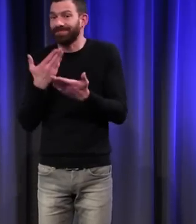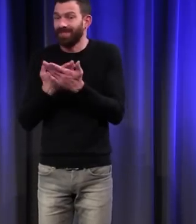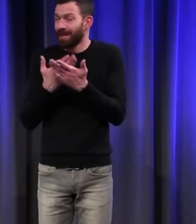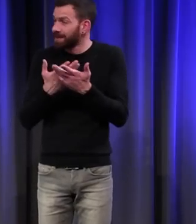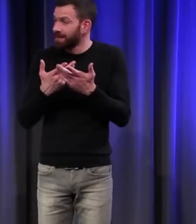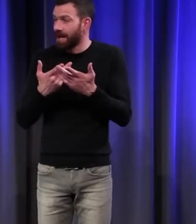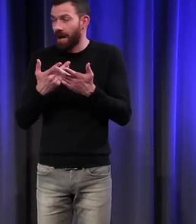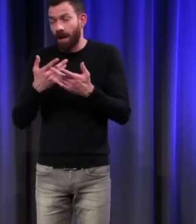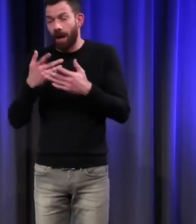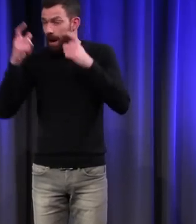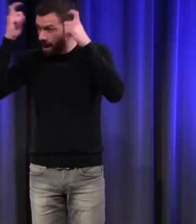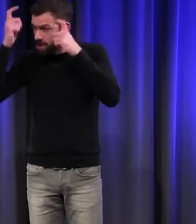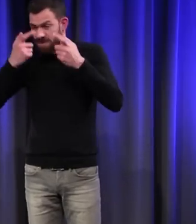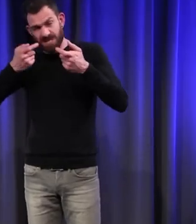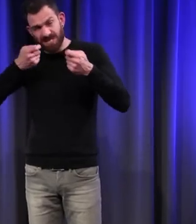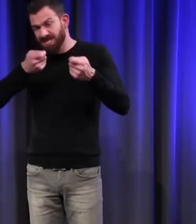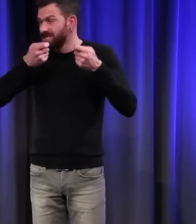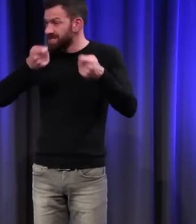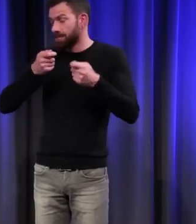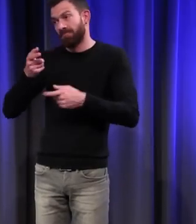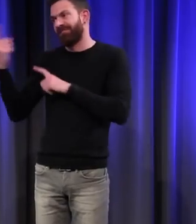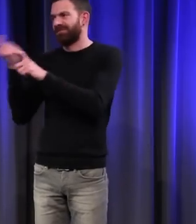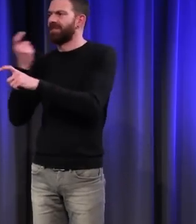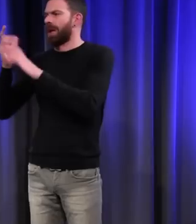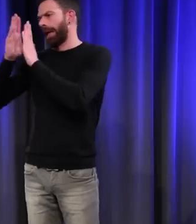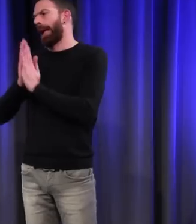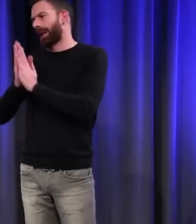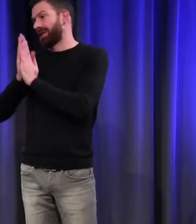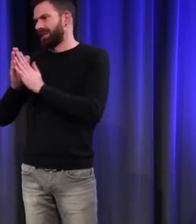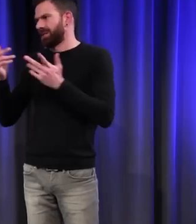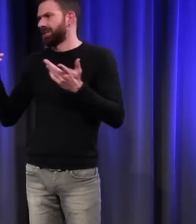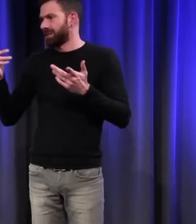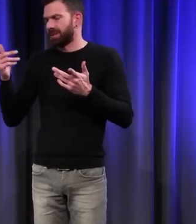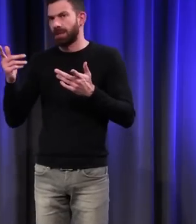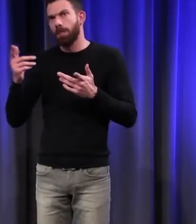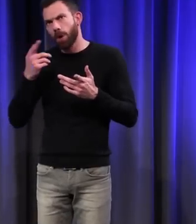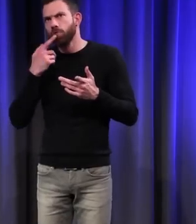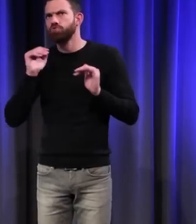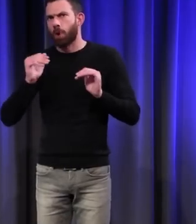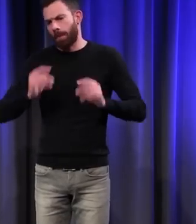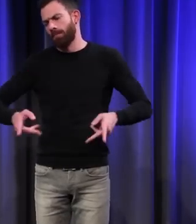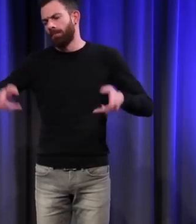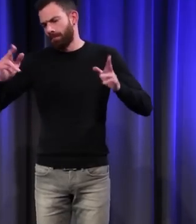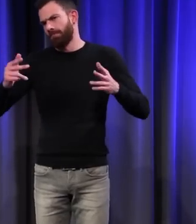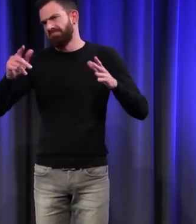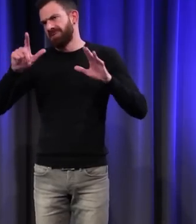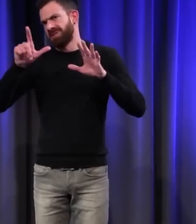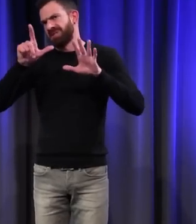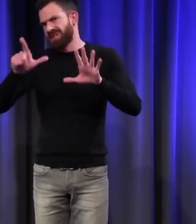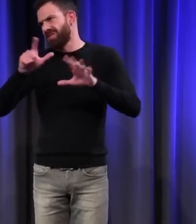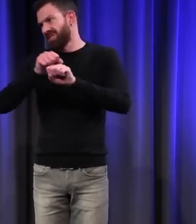l'ours, c'est une lutte de l'Église contre l'ours, contre les cultes païens de l'ours. Ça dure quand même sept ou huit siècles. Ça commence